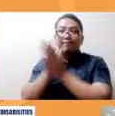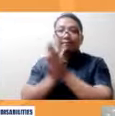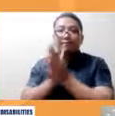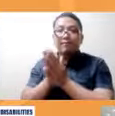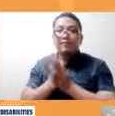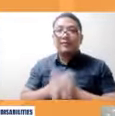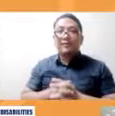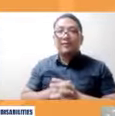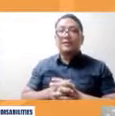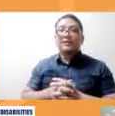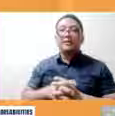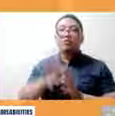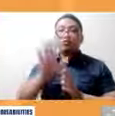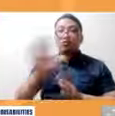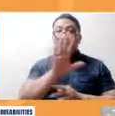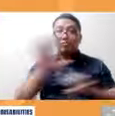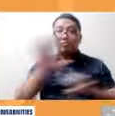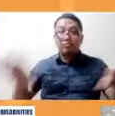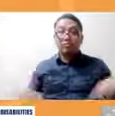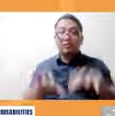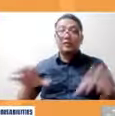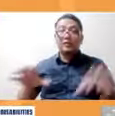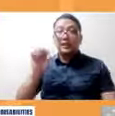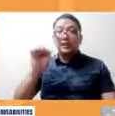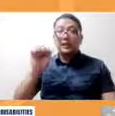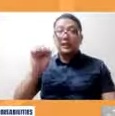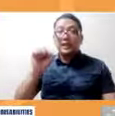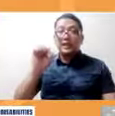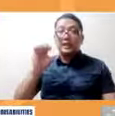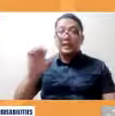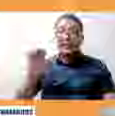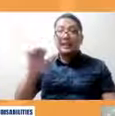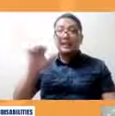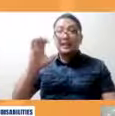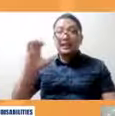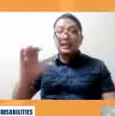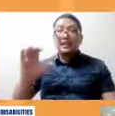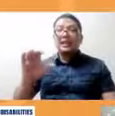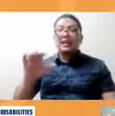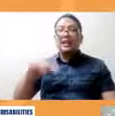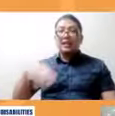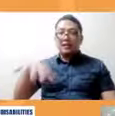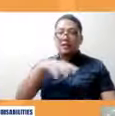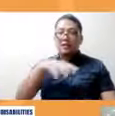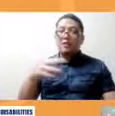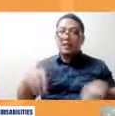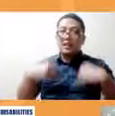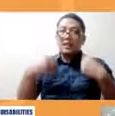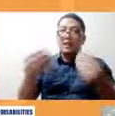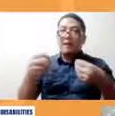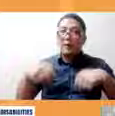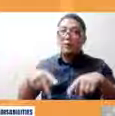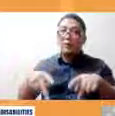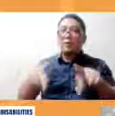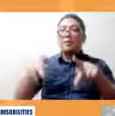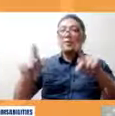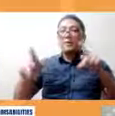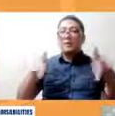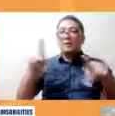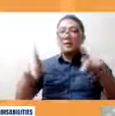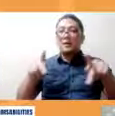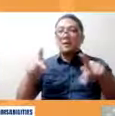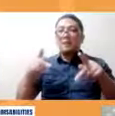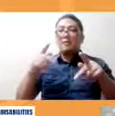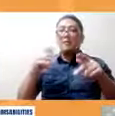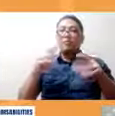ginagawa ninyo sa SEVC dilizigan ninyo ng pagkakataon ang maya napag-iiwanan